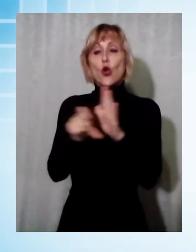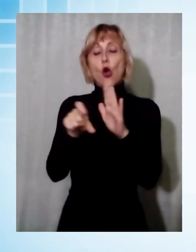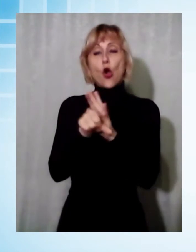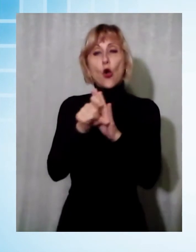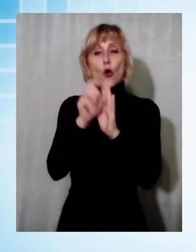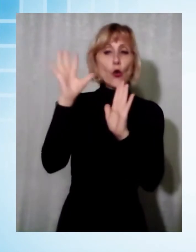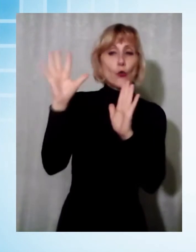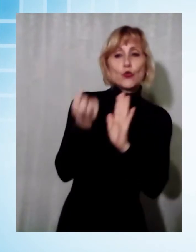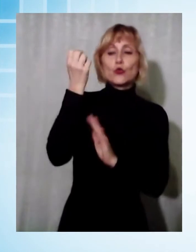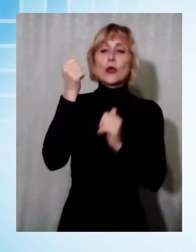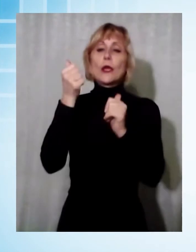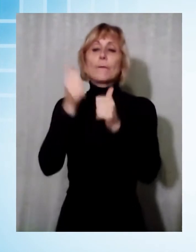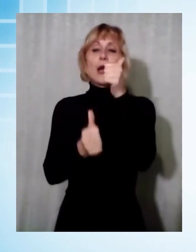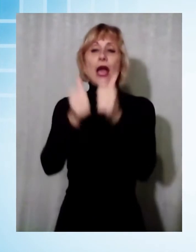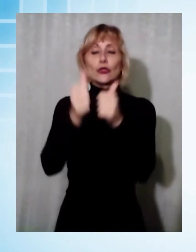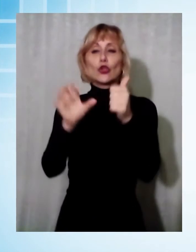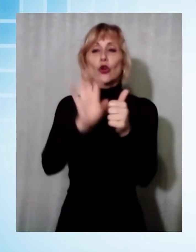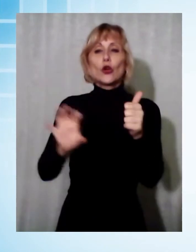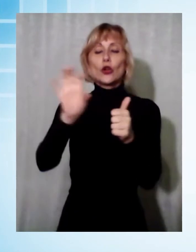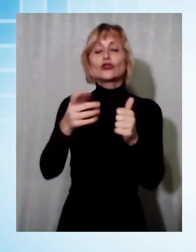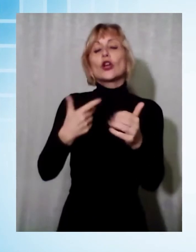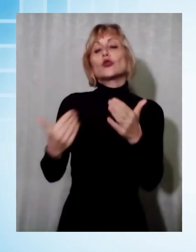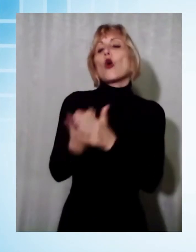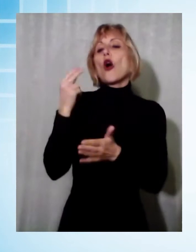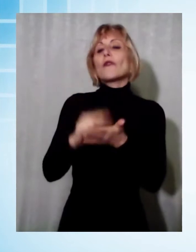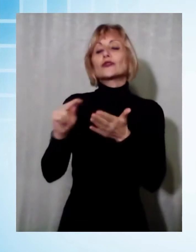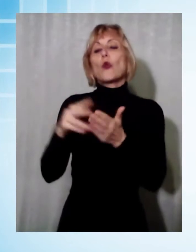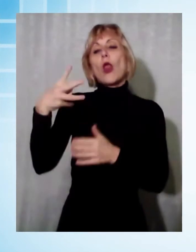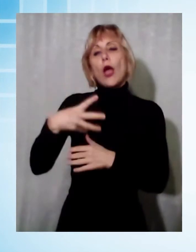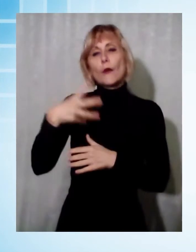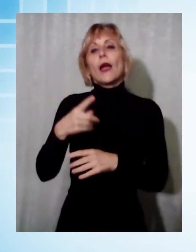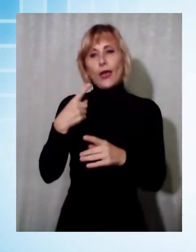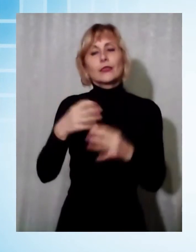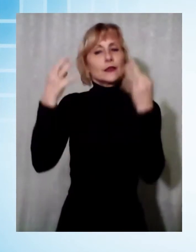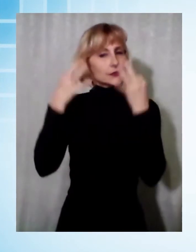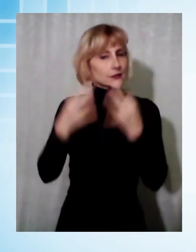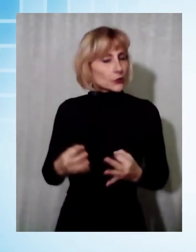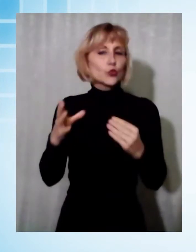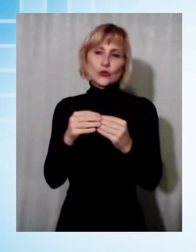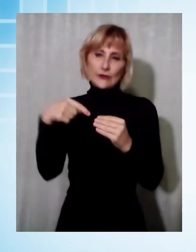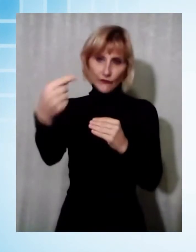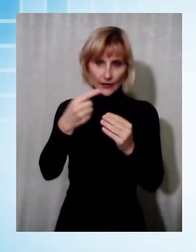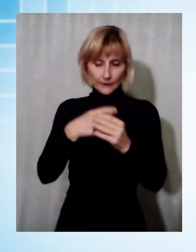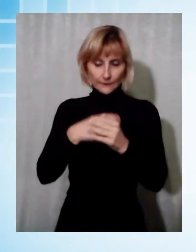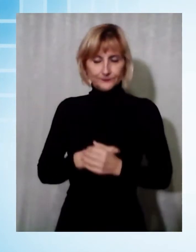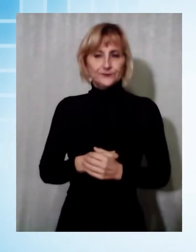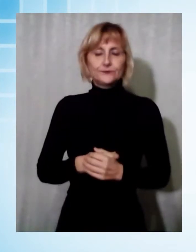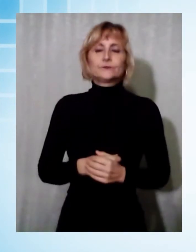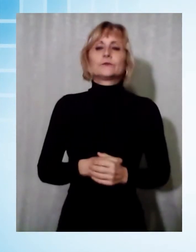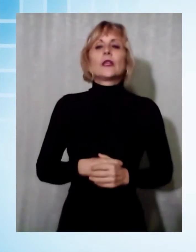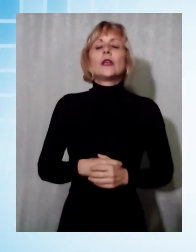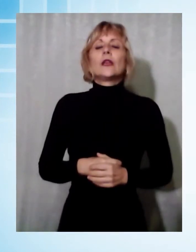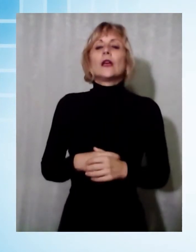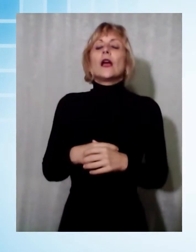regionale e quindi si farà la nuova scuola media. Si farà la nuova scuola media di Alto Pascio. Ora è